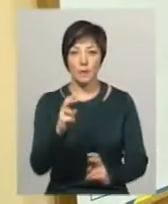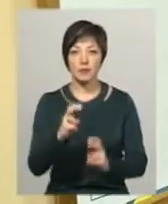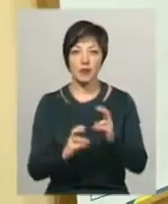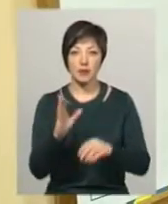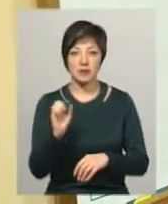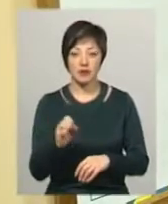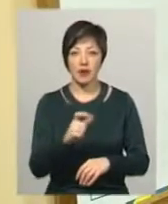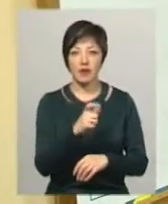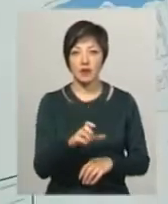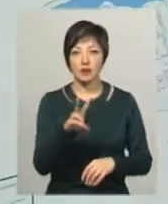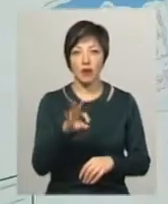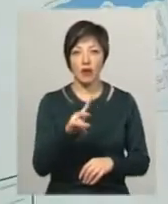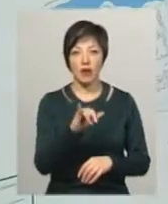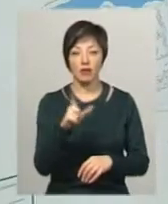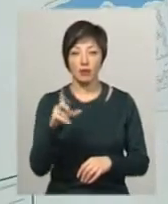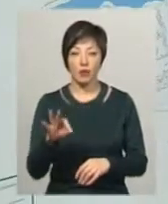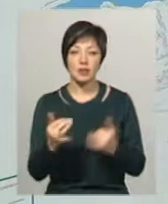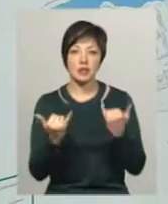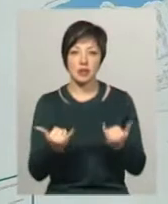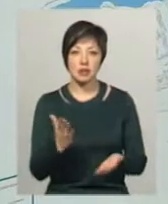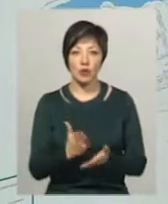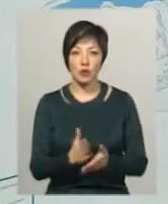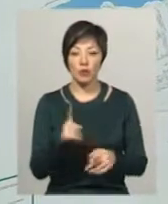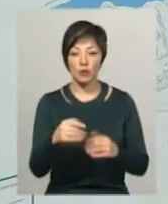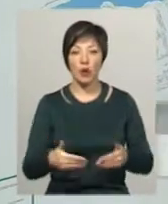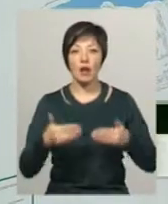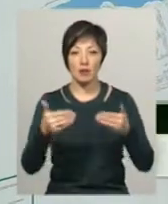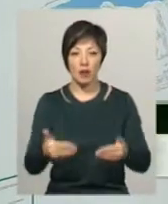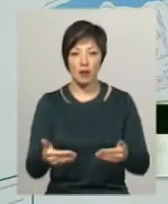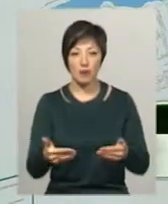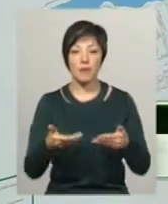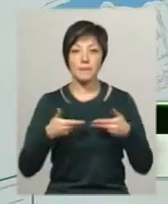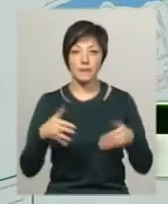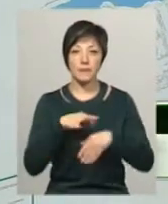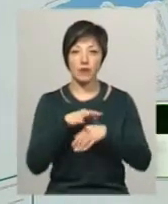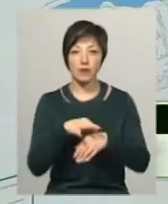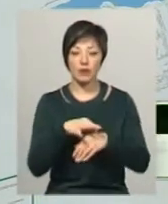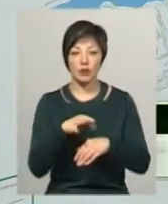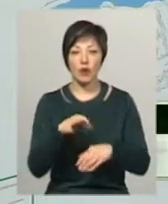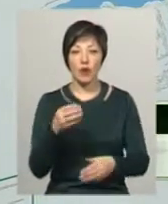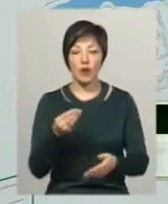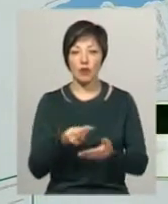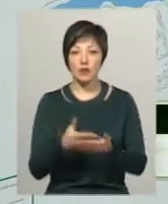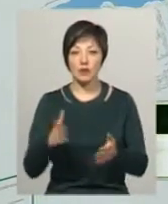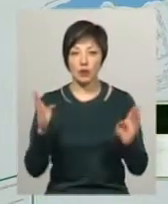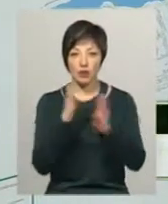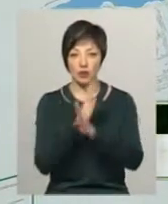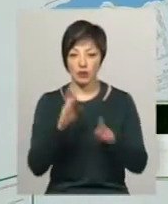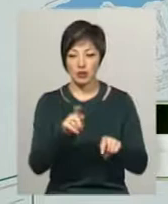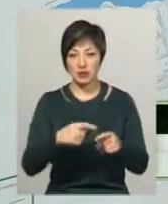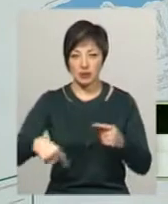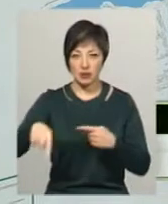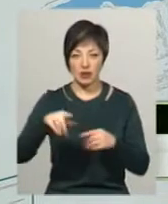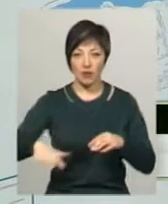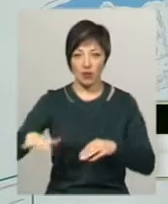підприємства Євгенія Смолієнко. Зараз ми знаходимося на тому етапі, як я вже казала, що ми проходимо ОВД, оцінку на навколишнє довкілля.